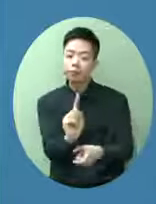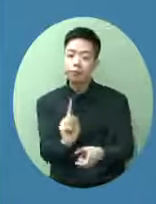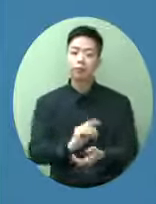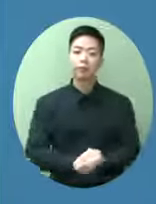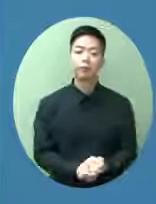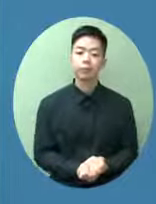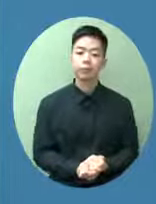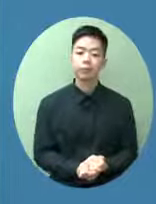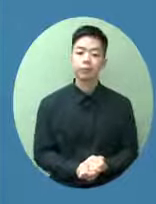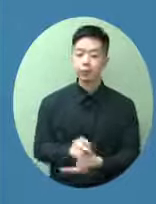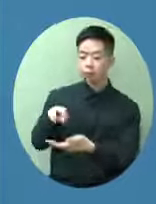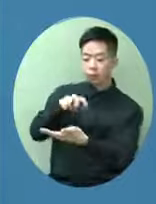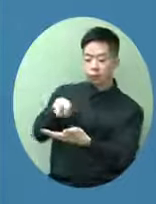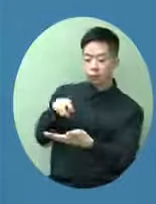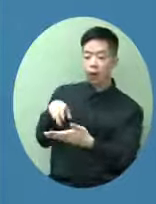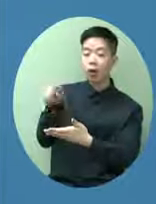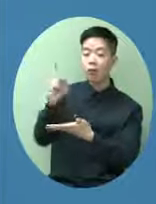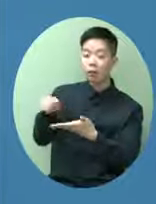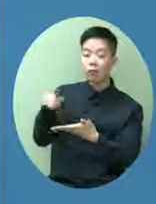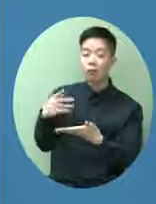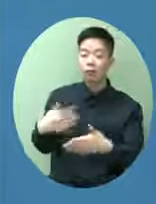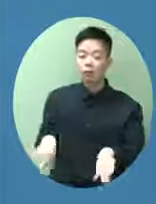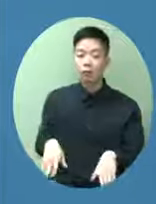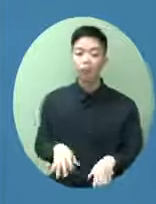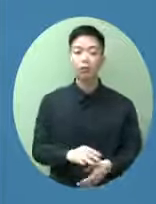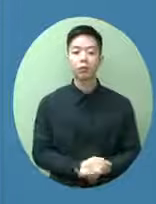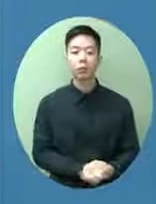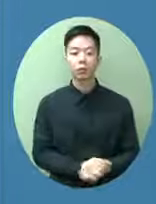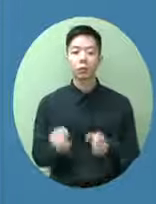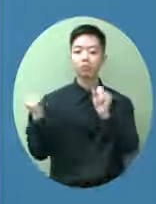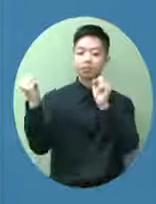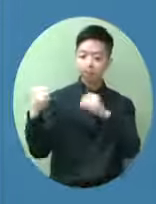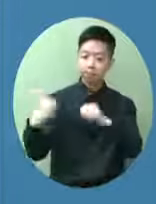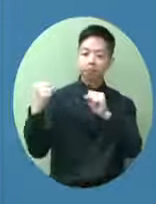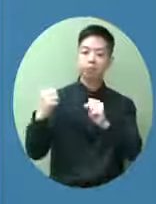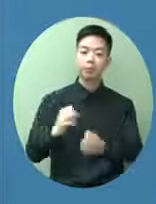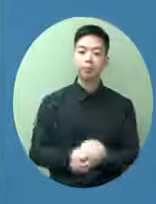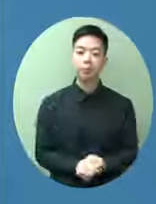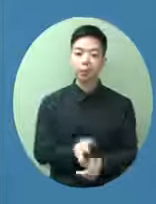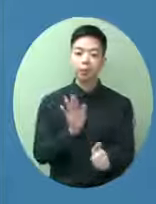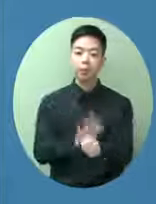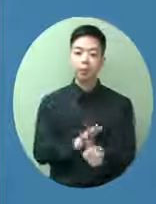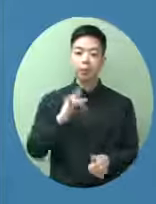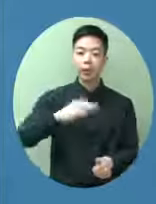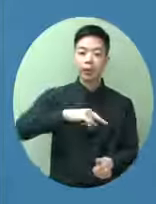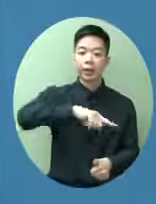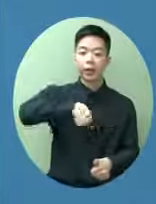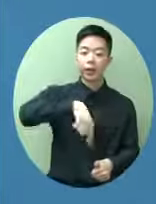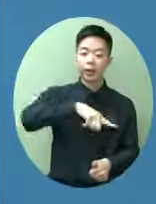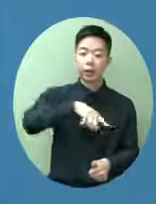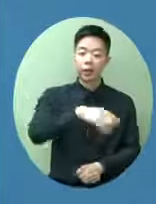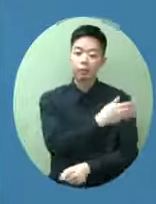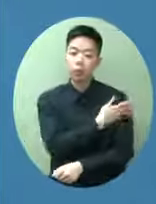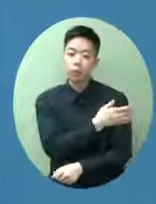看完就可以了我們就會發放令到前線的機組人員因為他們上機之前要